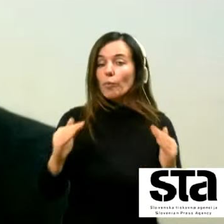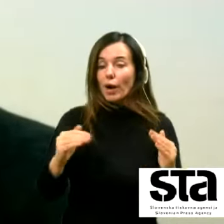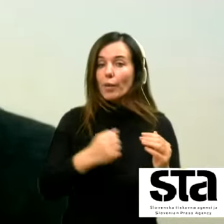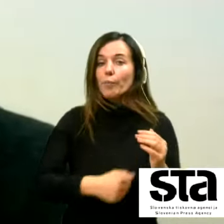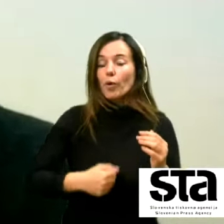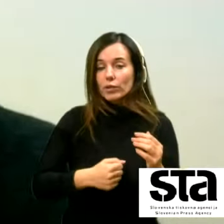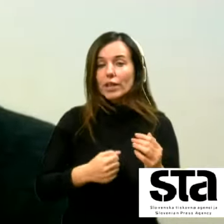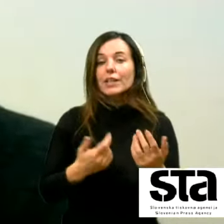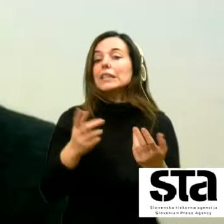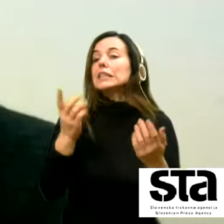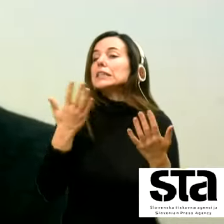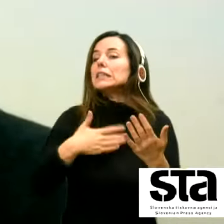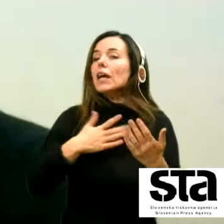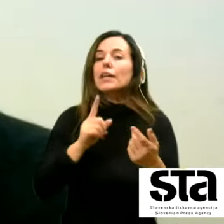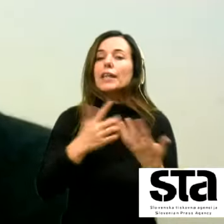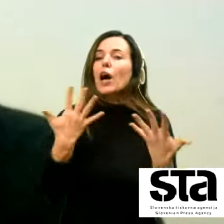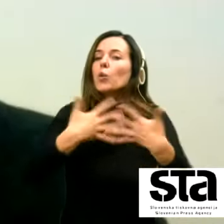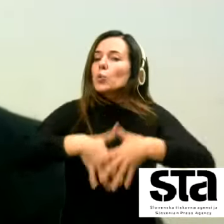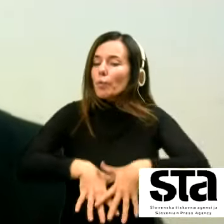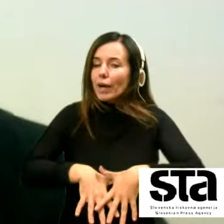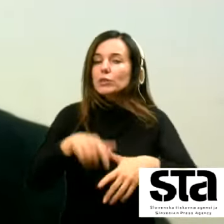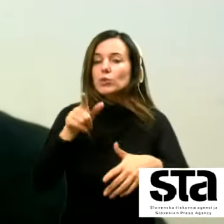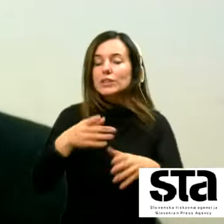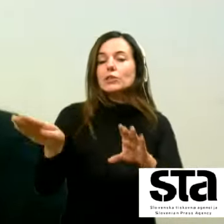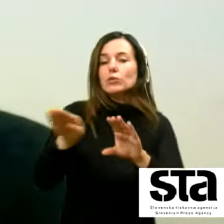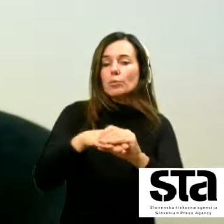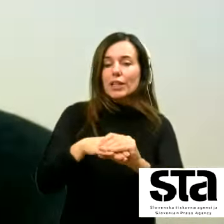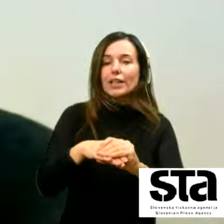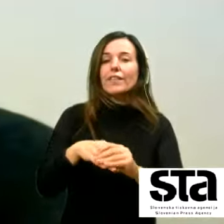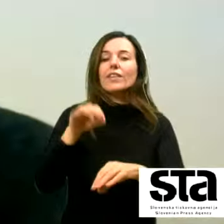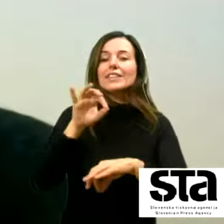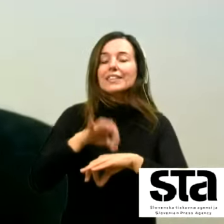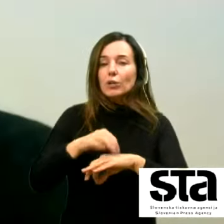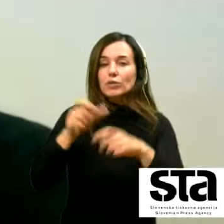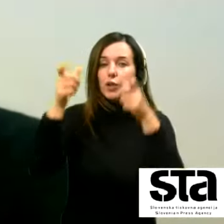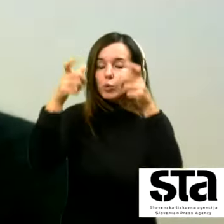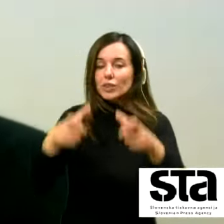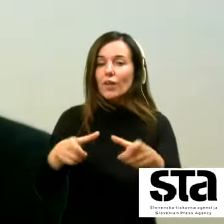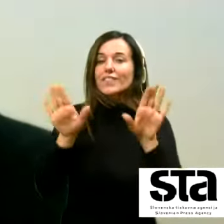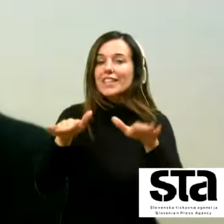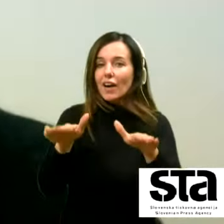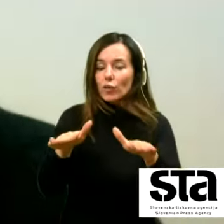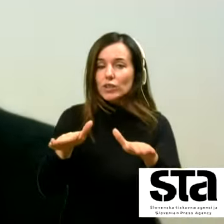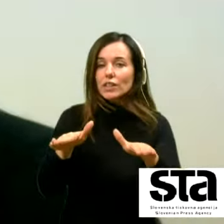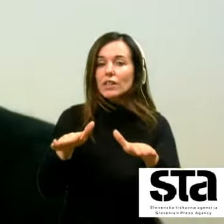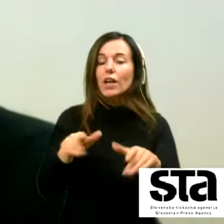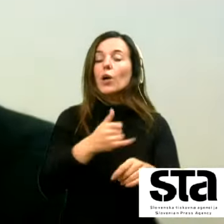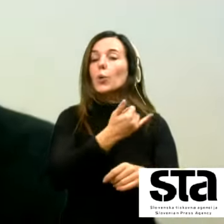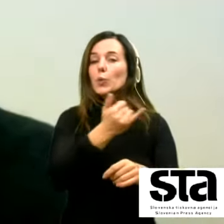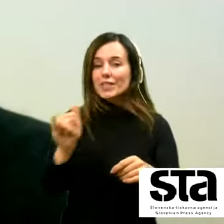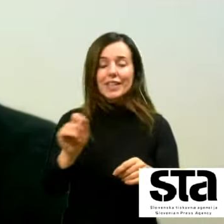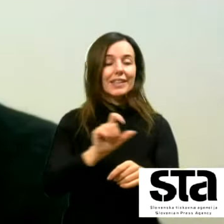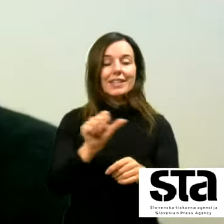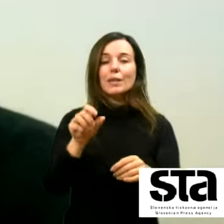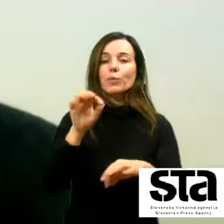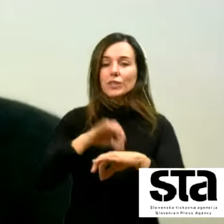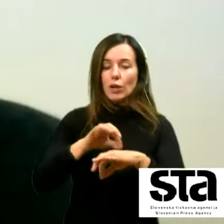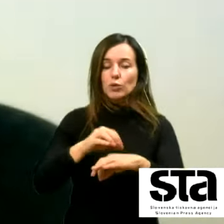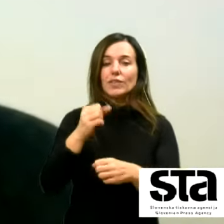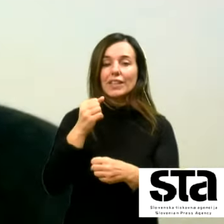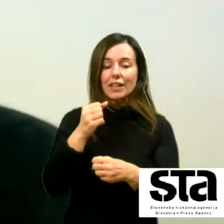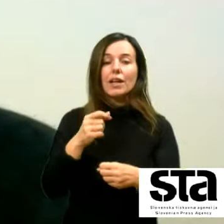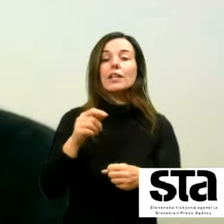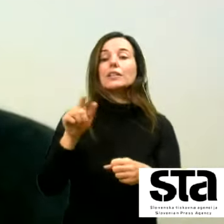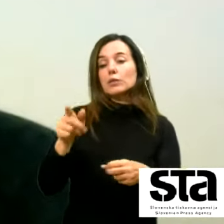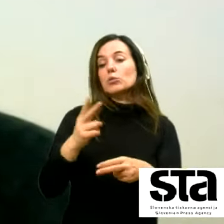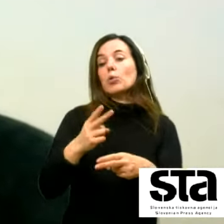smatra da v bistvu ljudje zaposleni v zdravstvenih ustanovah in socialnih zavodih vsi nele zdravstvene osebe so to okužbo